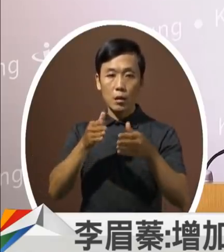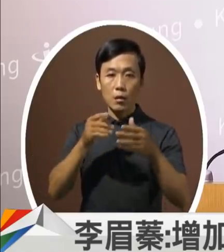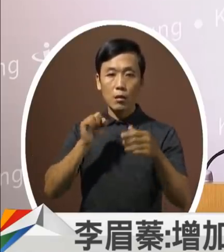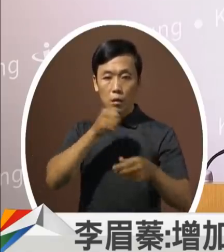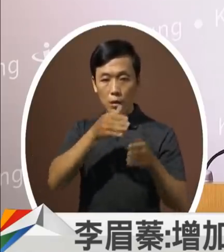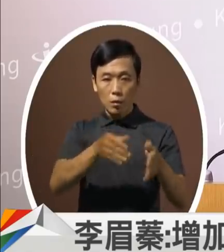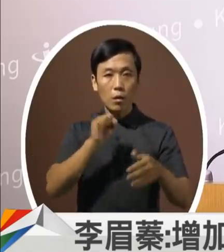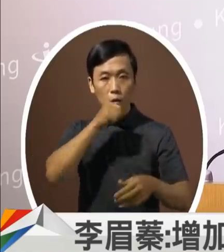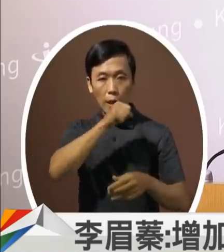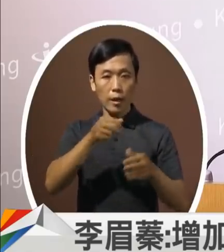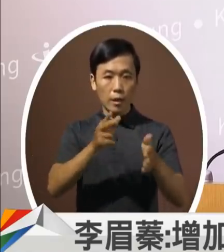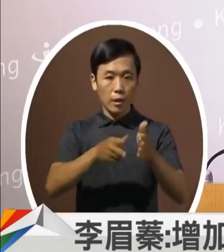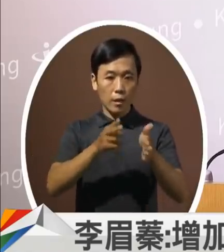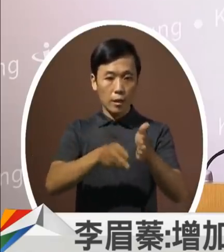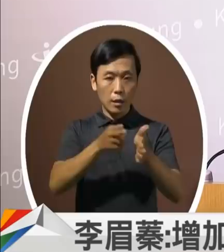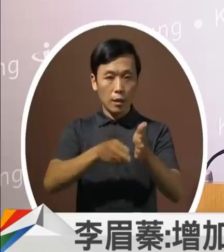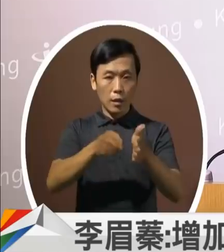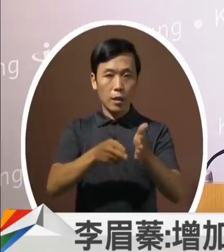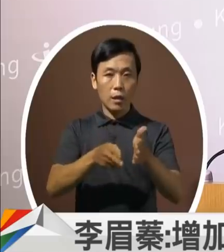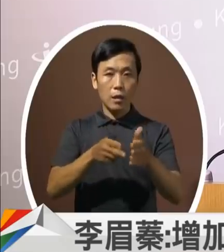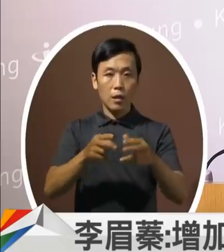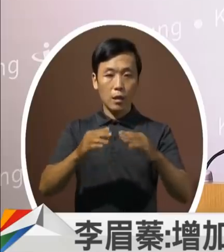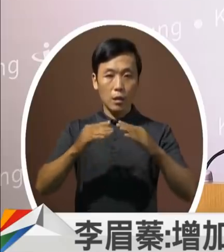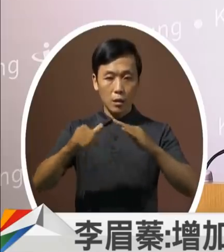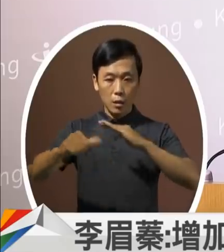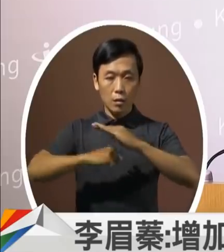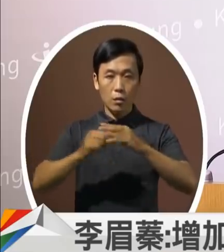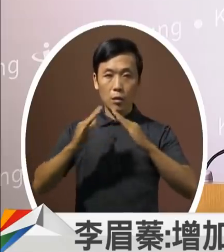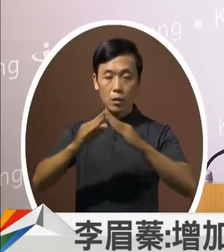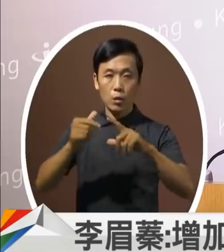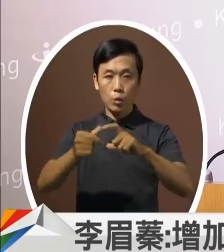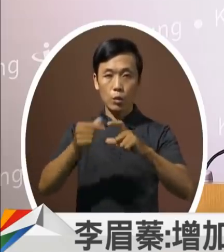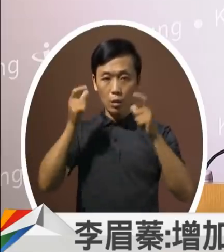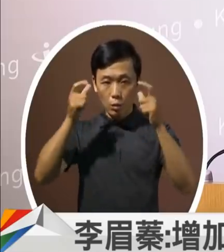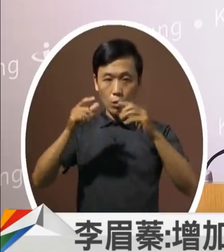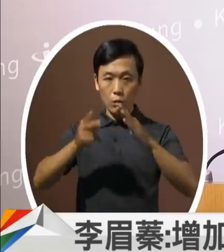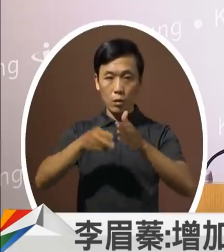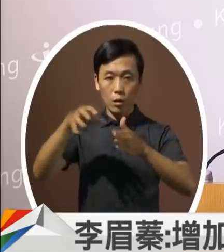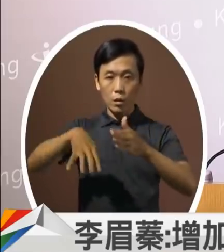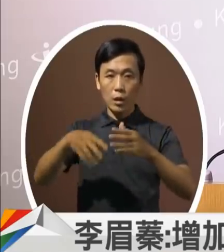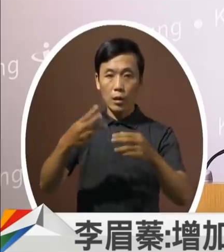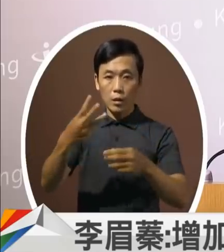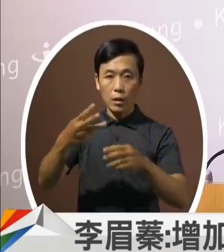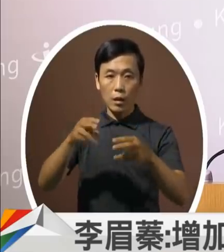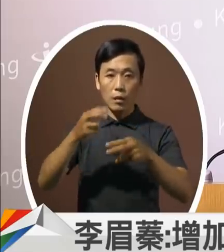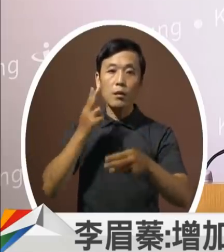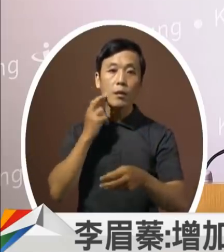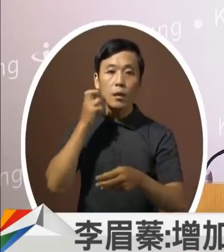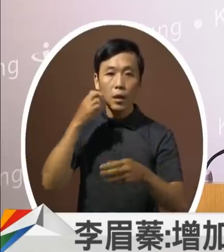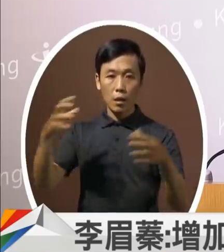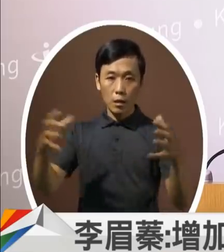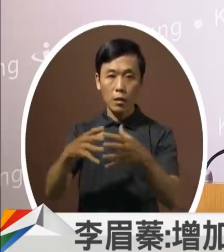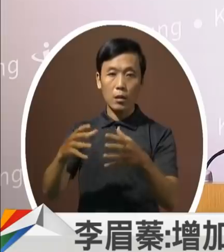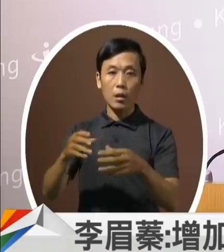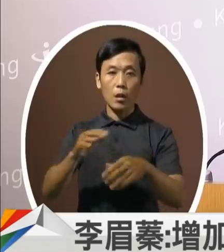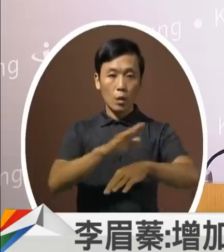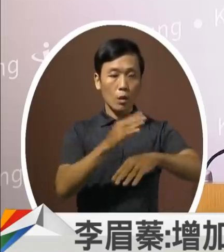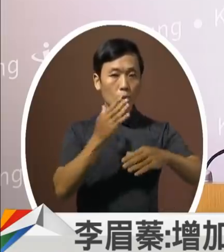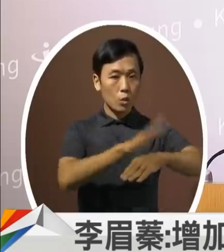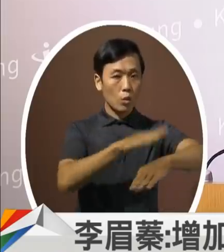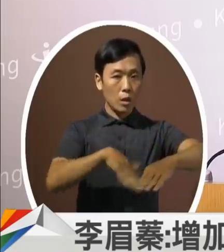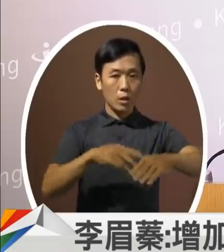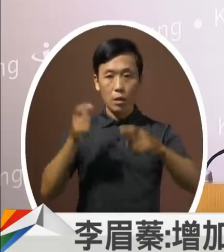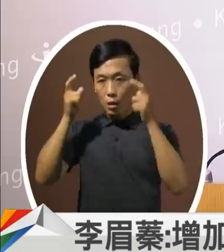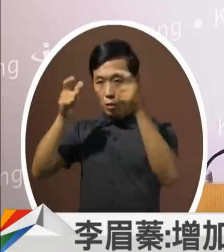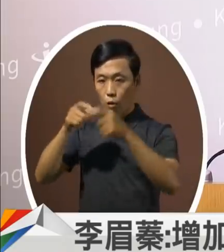线进来市区在高雄车站有三铁共购然后再从凤山到屏东左营站到高雄站